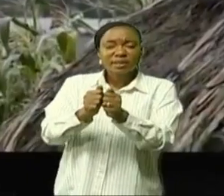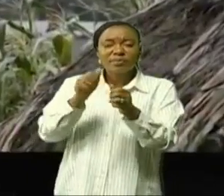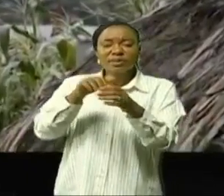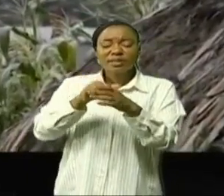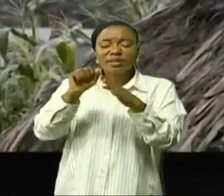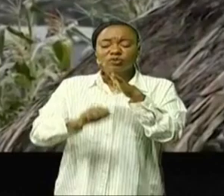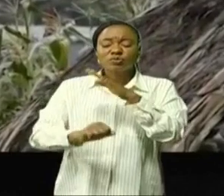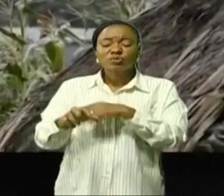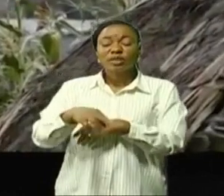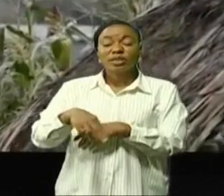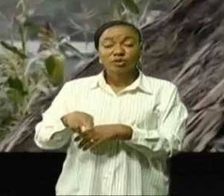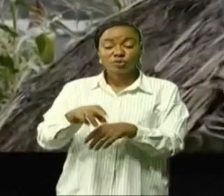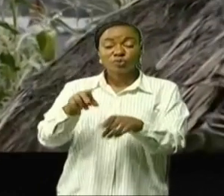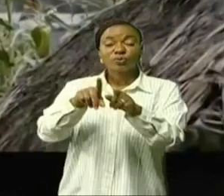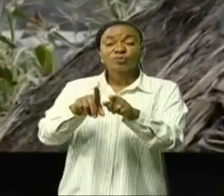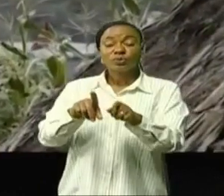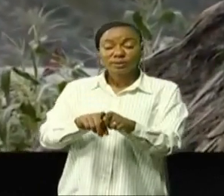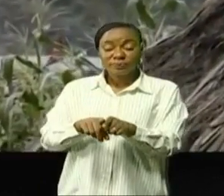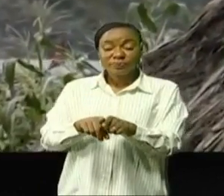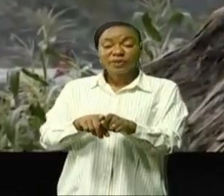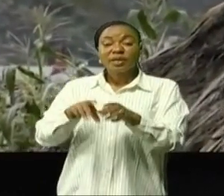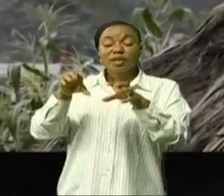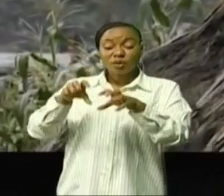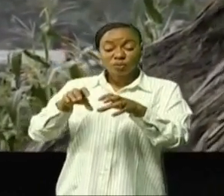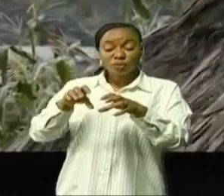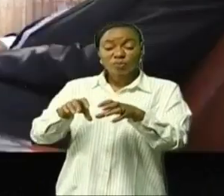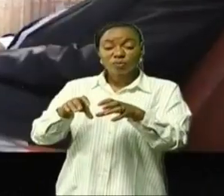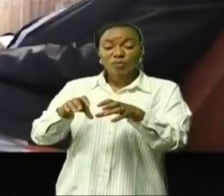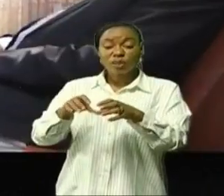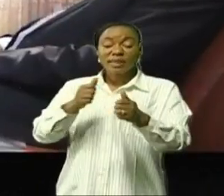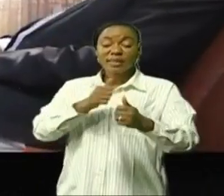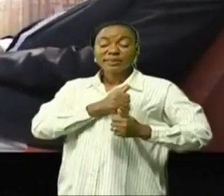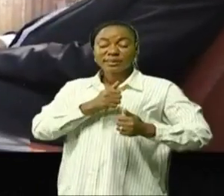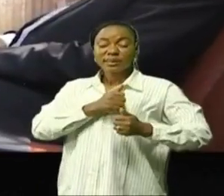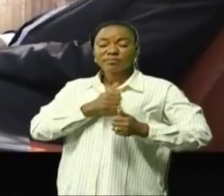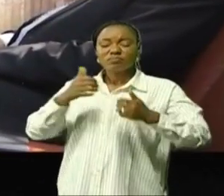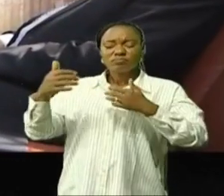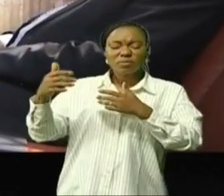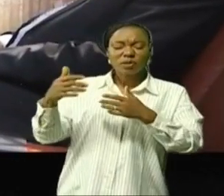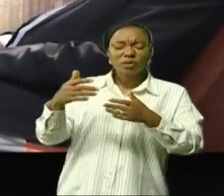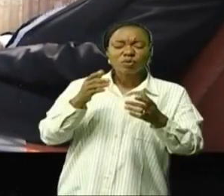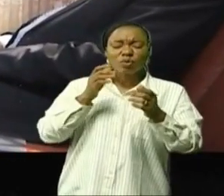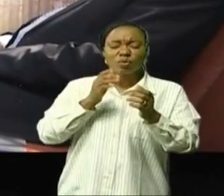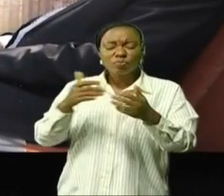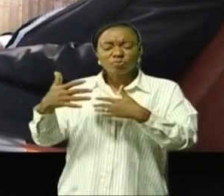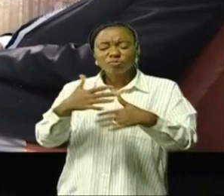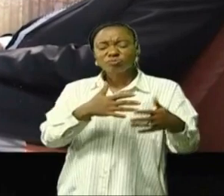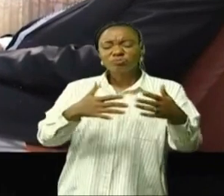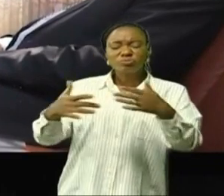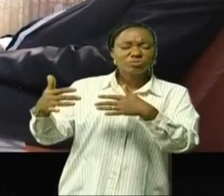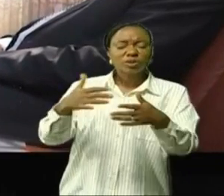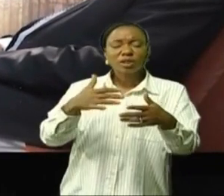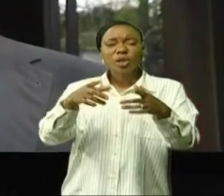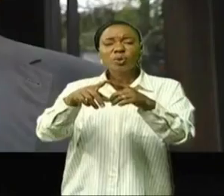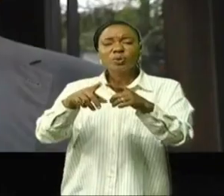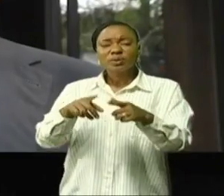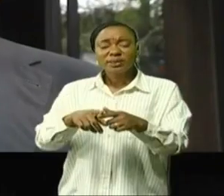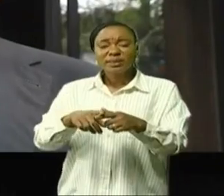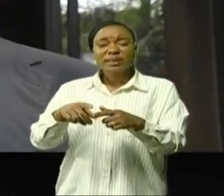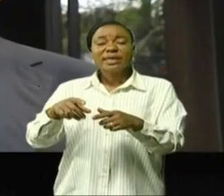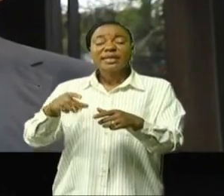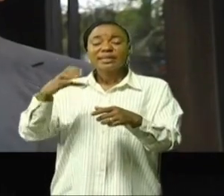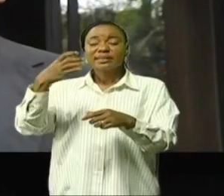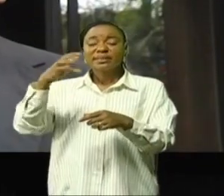Derrière les forces armées de la République qui se battent pour défendre l'intégrité territoriale, la SENCO condamne toute agression contre les pays et appelle